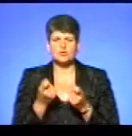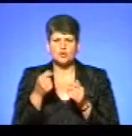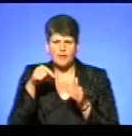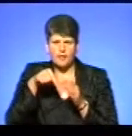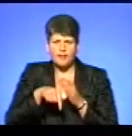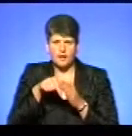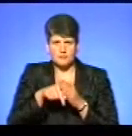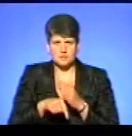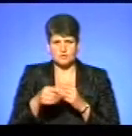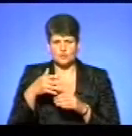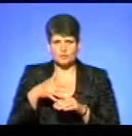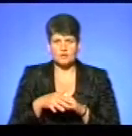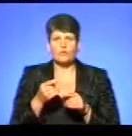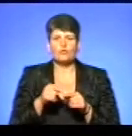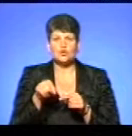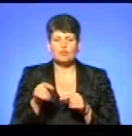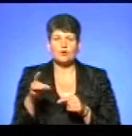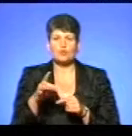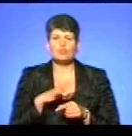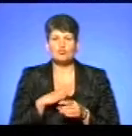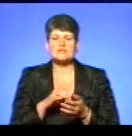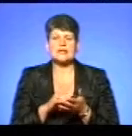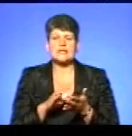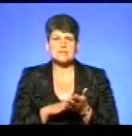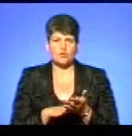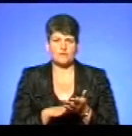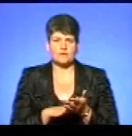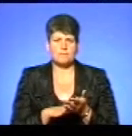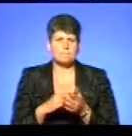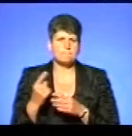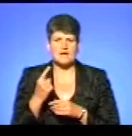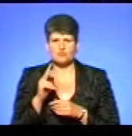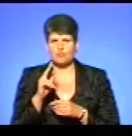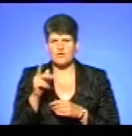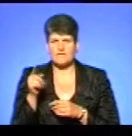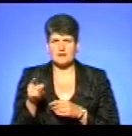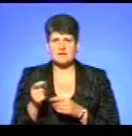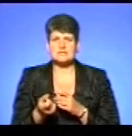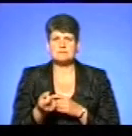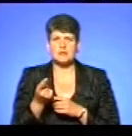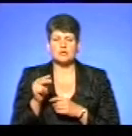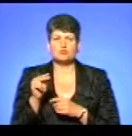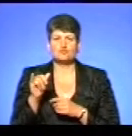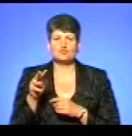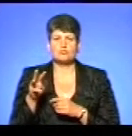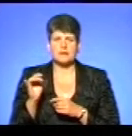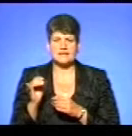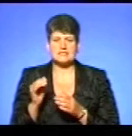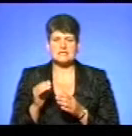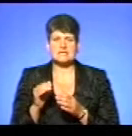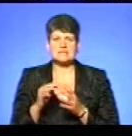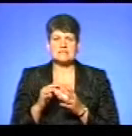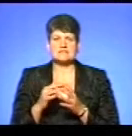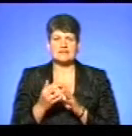окупнутися, в цьому районі був зареєстрований в першому кварталі спалах африканського чимису свиней